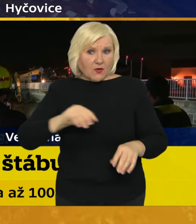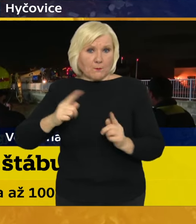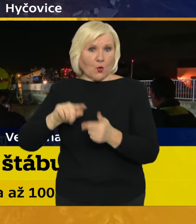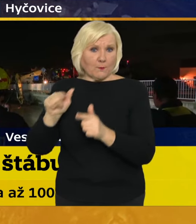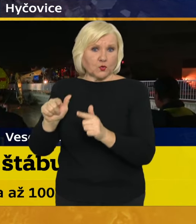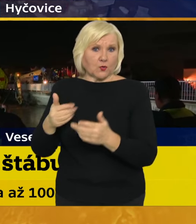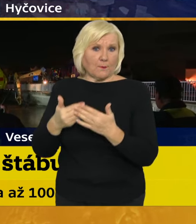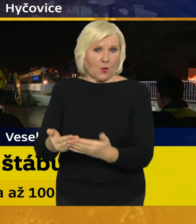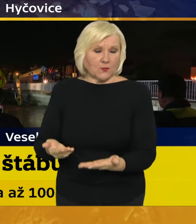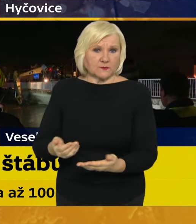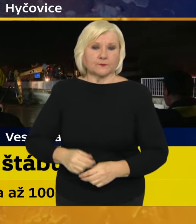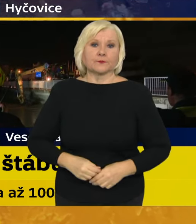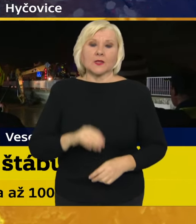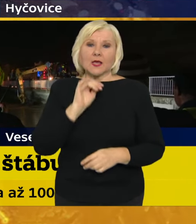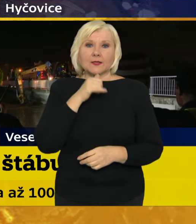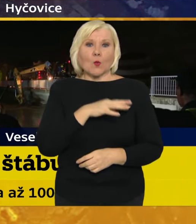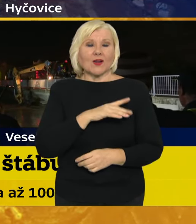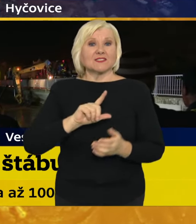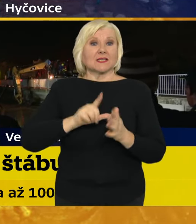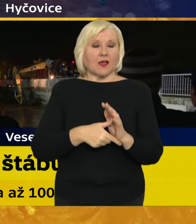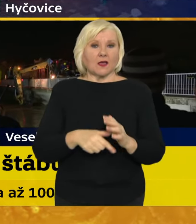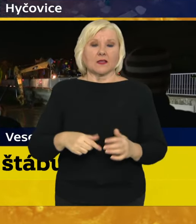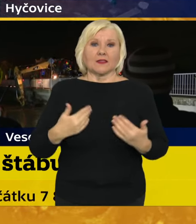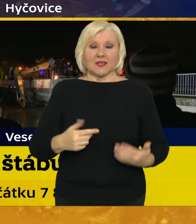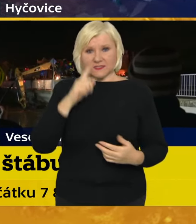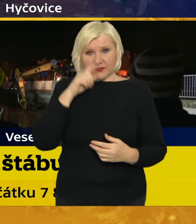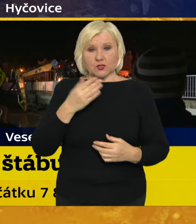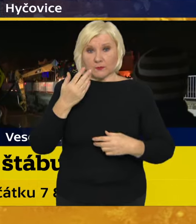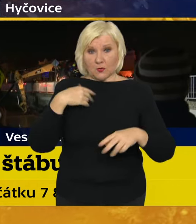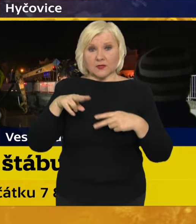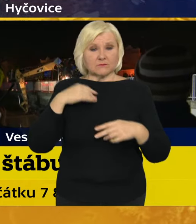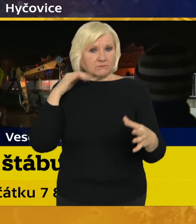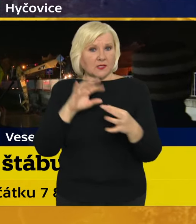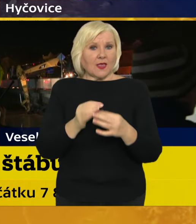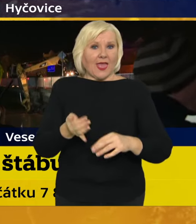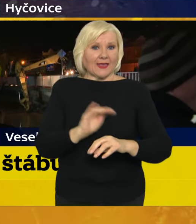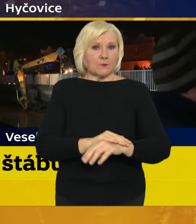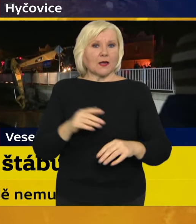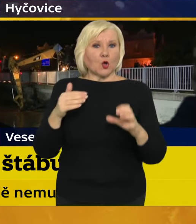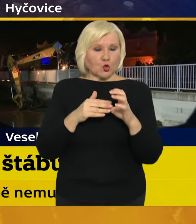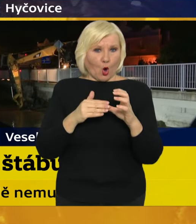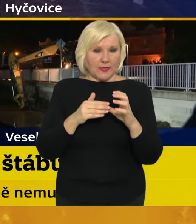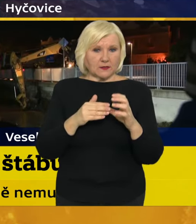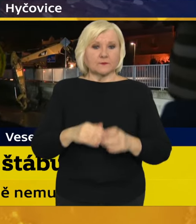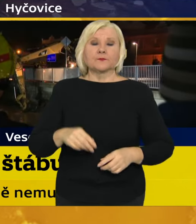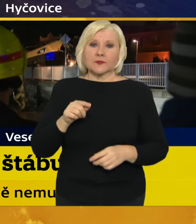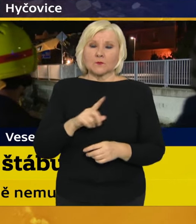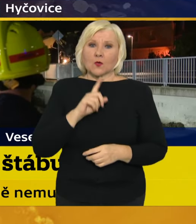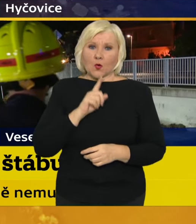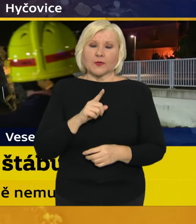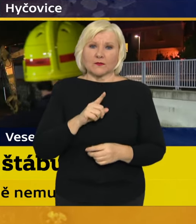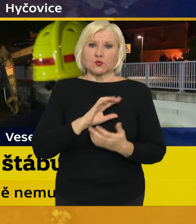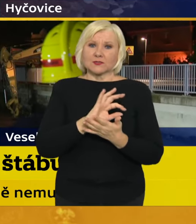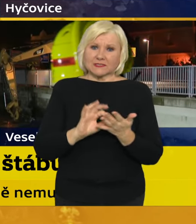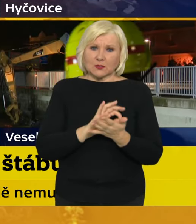Pokud jde o Jihomoravský kraj, tak já jsem ještě teď večer hovořil telefonicky s panem Hejtmanem Grolichem. Tam skutečně ta situace byla